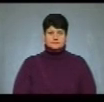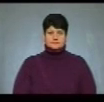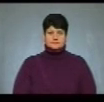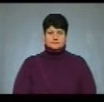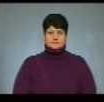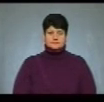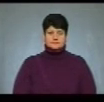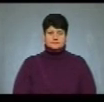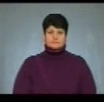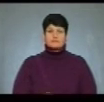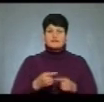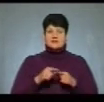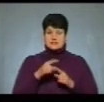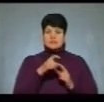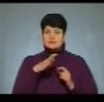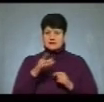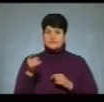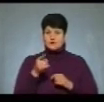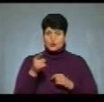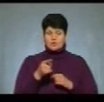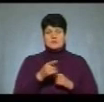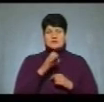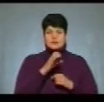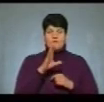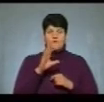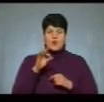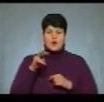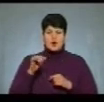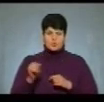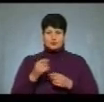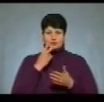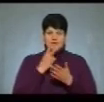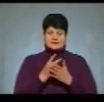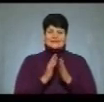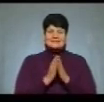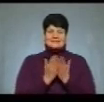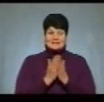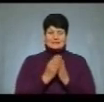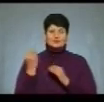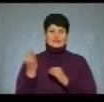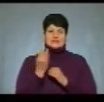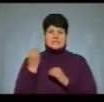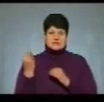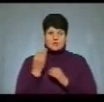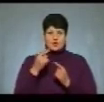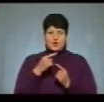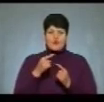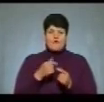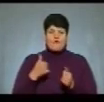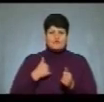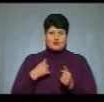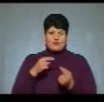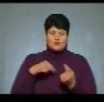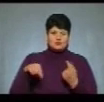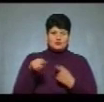У ці хвилини у Тернополі Сергій Волянюк репрезентує книгу «Історія воєнної округи УПА Лисоня». У ній